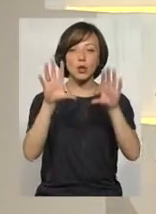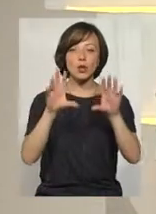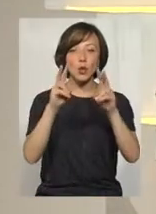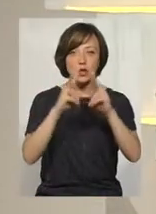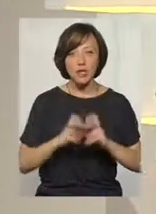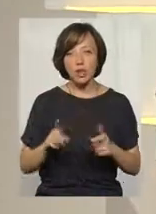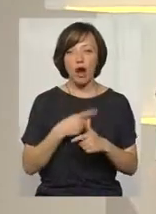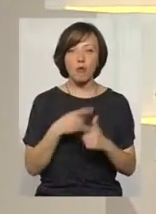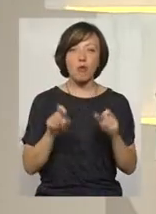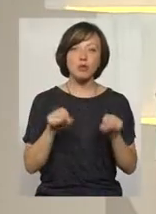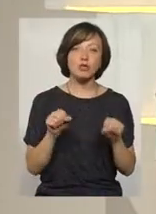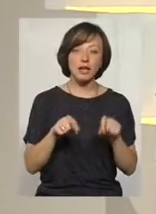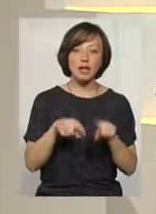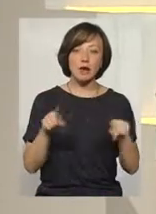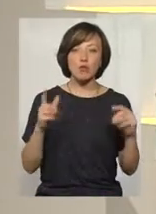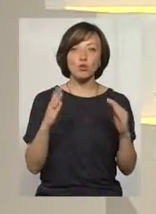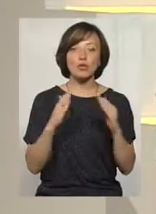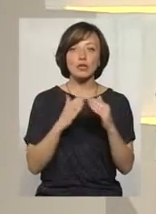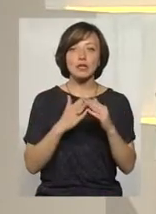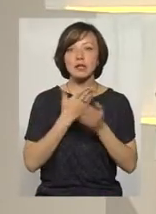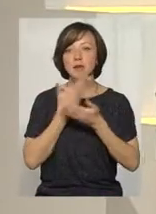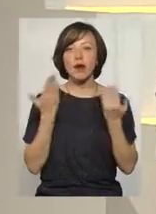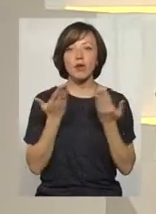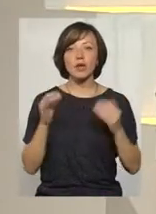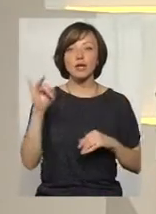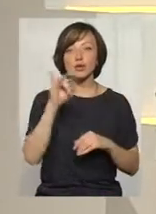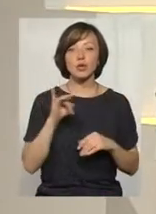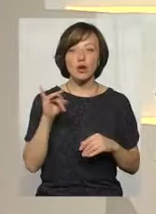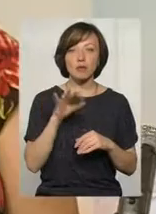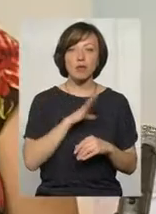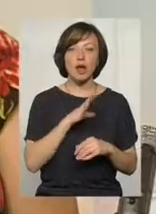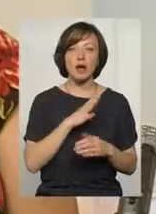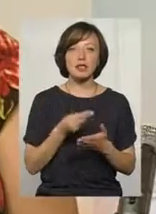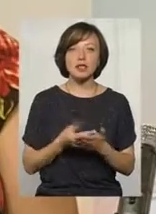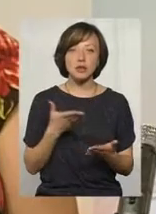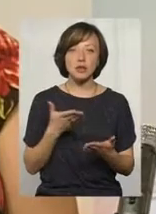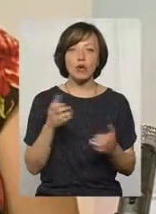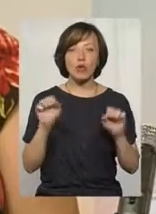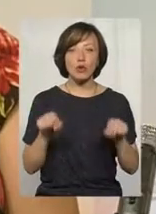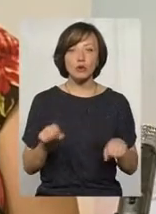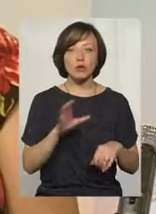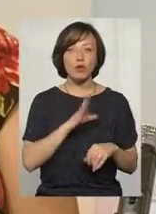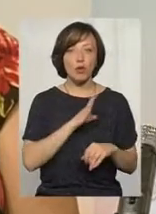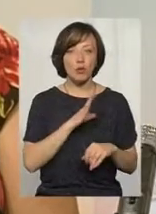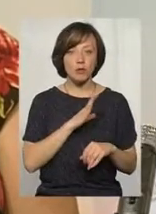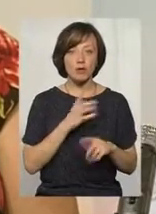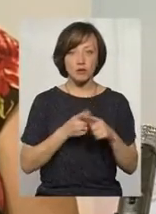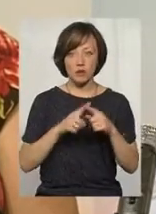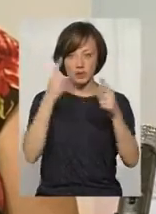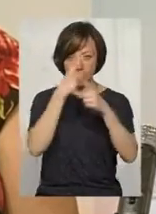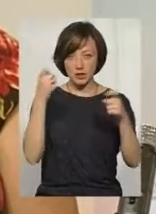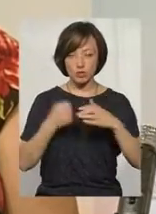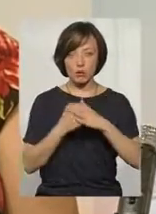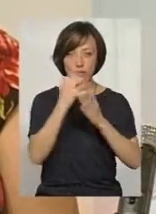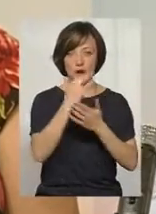Або, можливо, деякі будинки не мають якоїсь такої історії, яка була цінною і яку можна було б в цю інформаційну